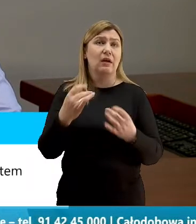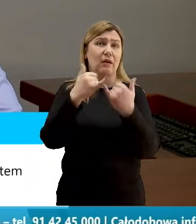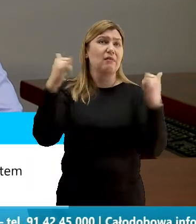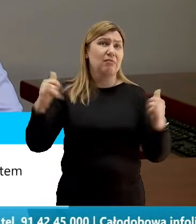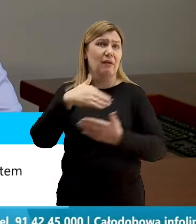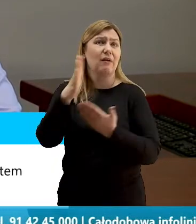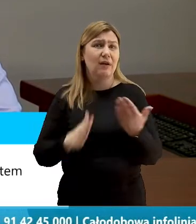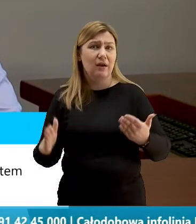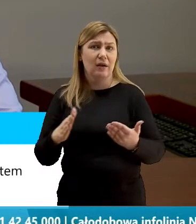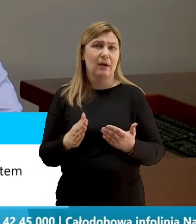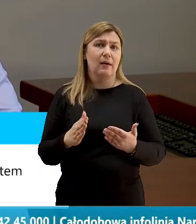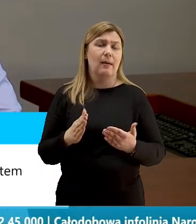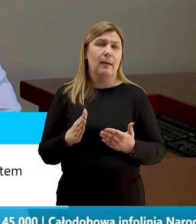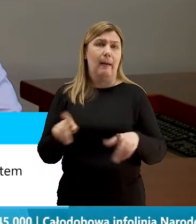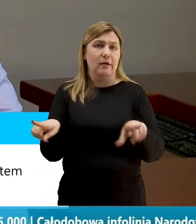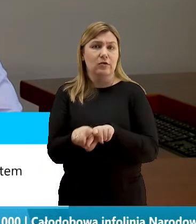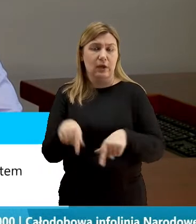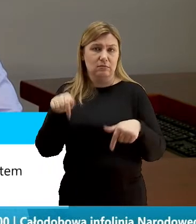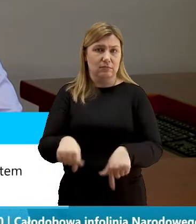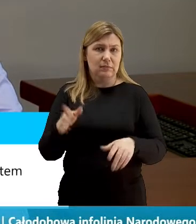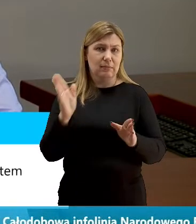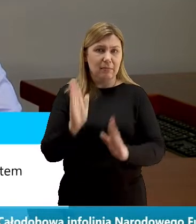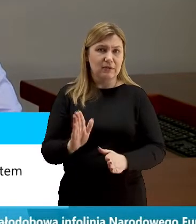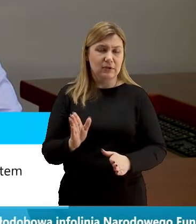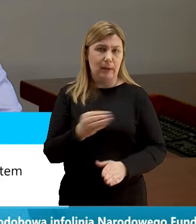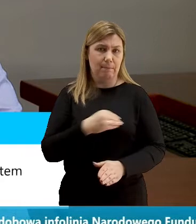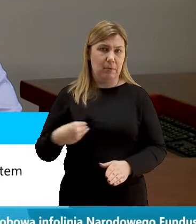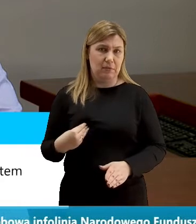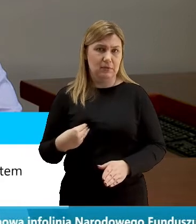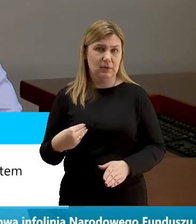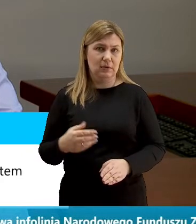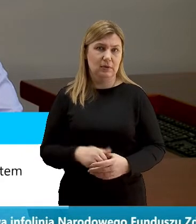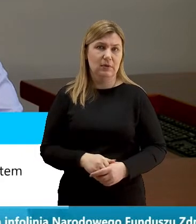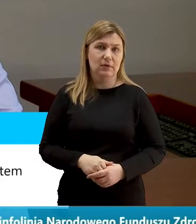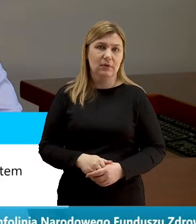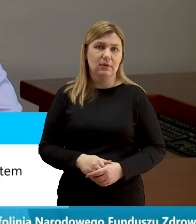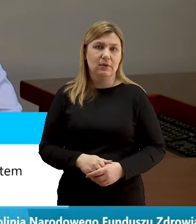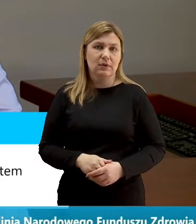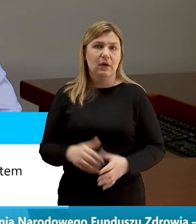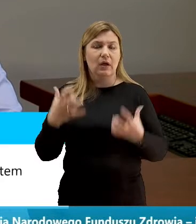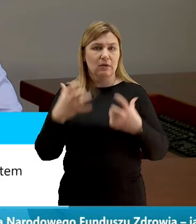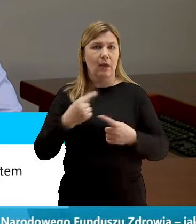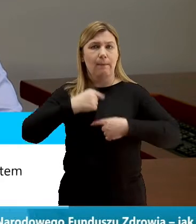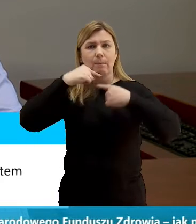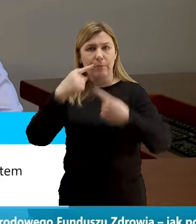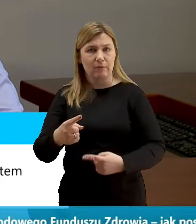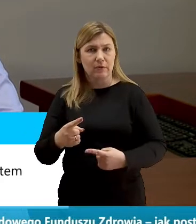także udziałem Polski. Chcę podkreślić, że